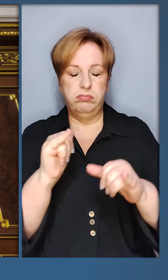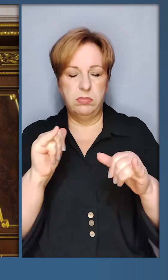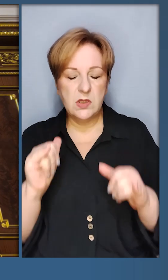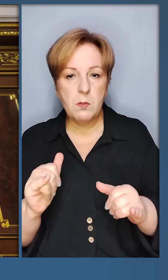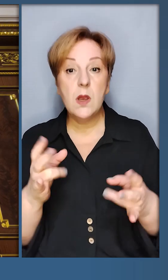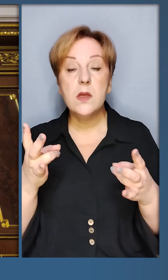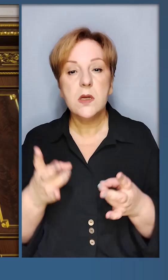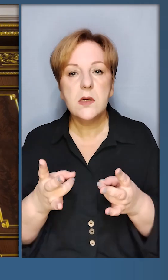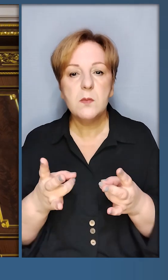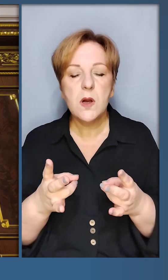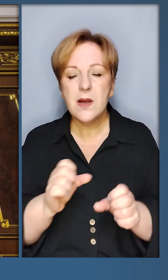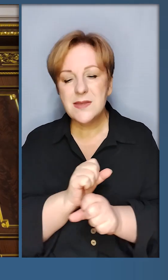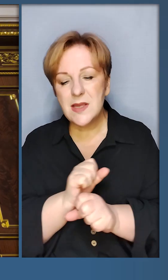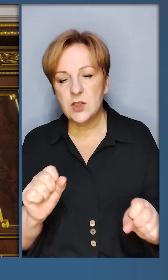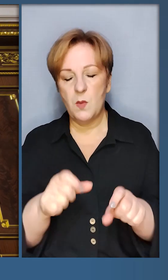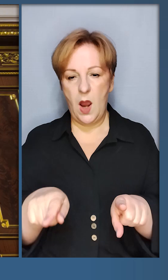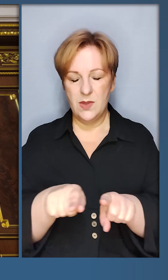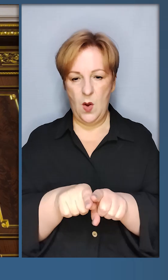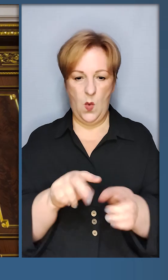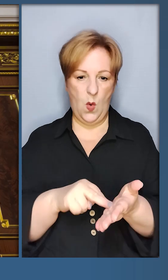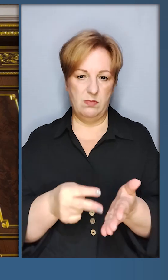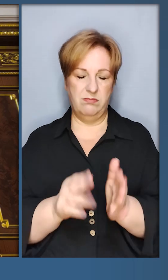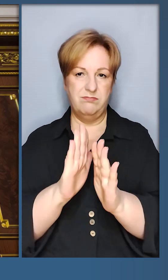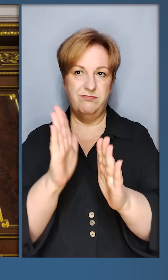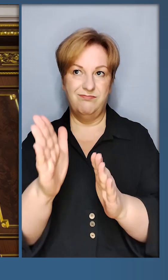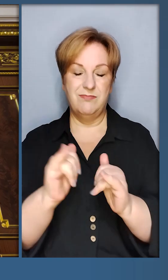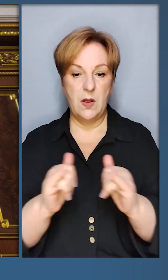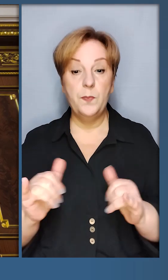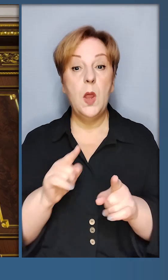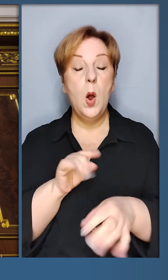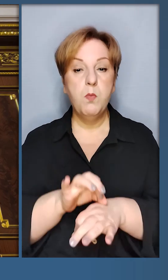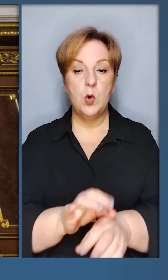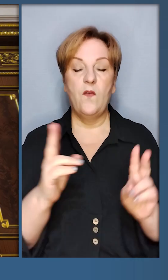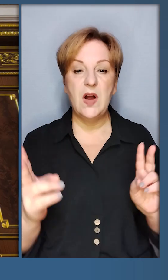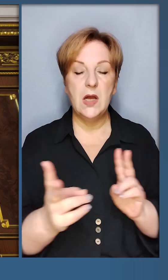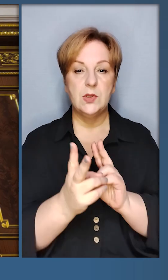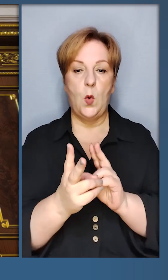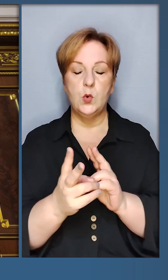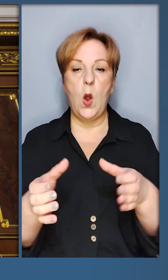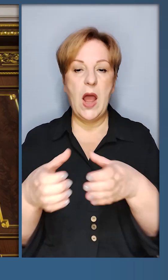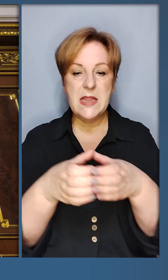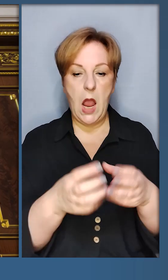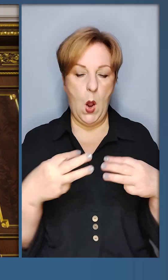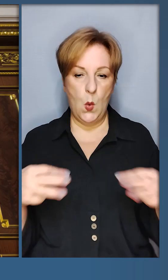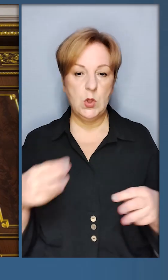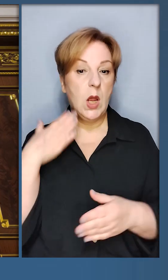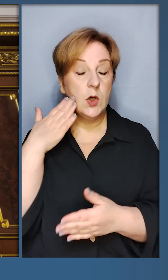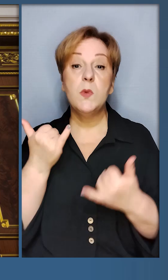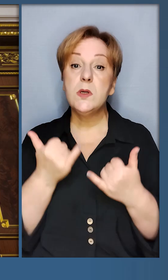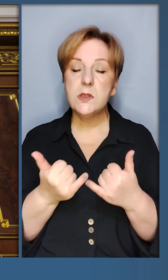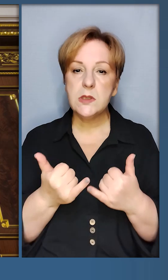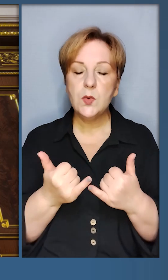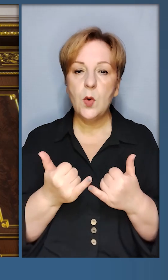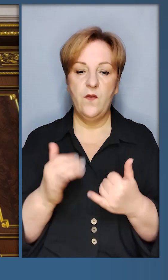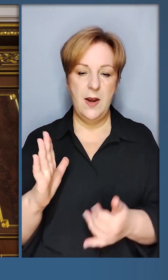збільшуватись, і треба не допустити такого сценарію. Провів зустріч з делегацією уряду Румунії.